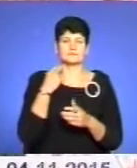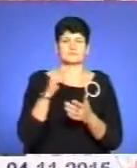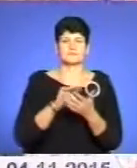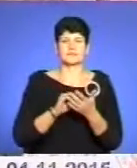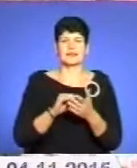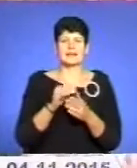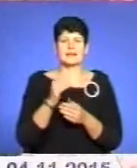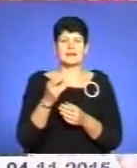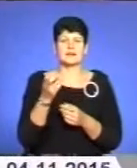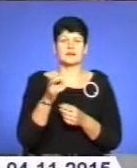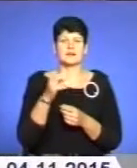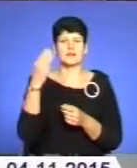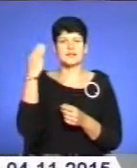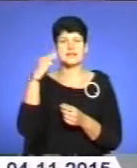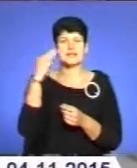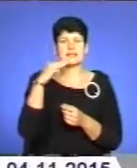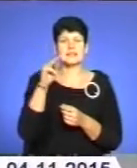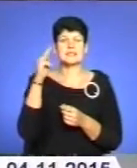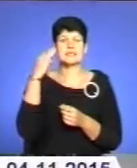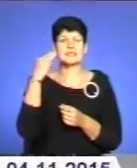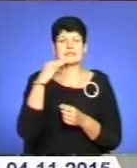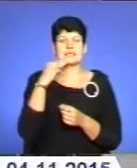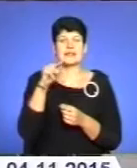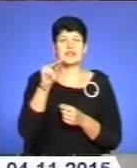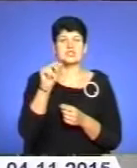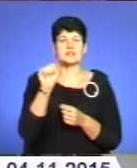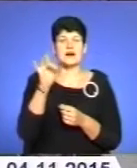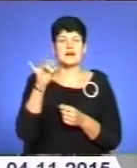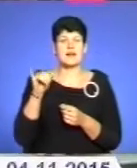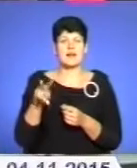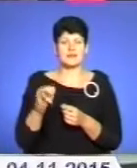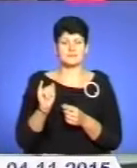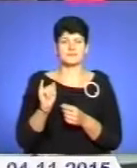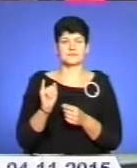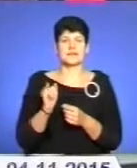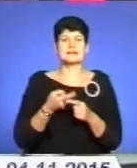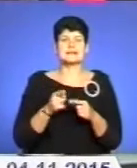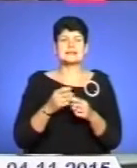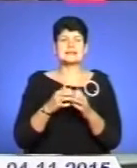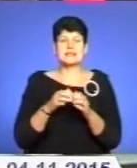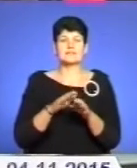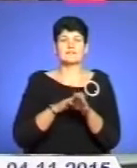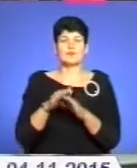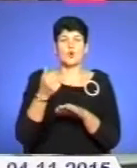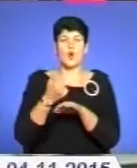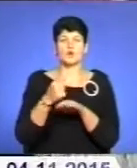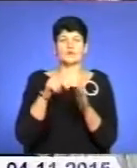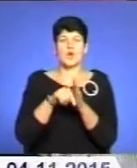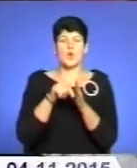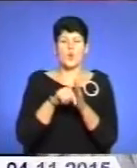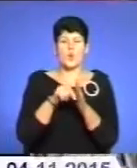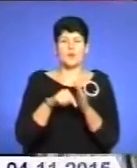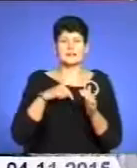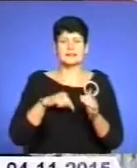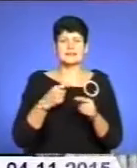«Тітка Чарлі». У виставі задіяні обидва акторські склади театру. Серед виконавців головних ролей такі улюбленці